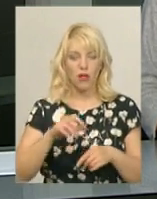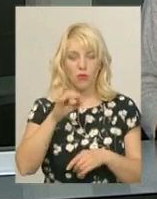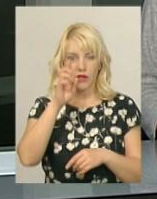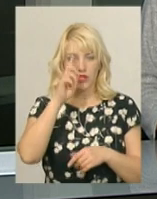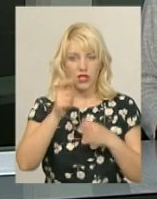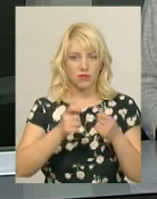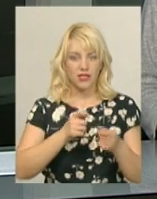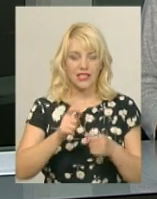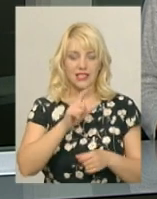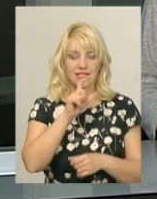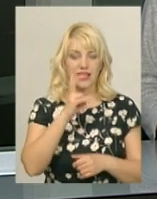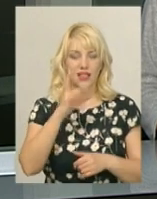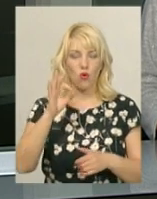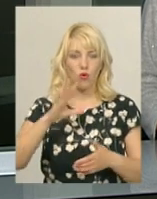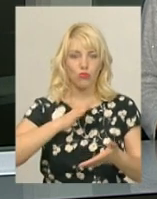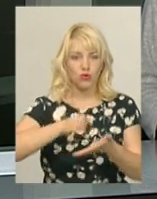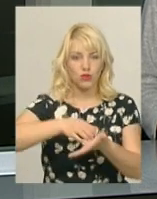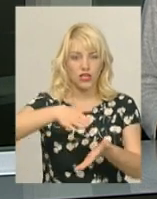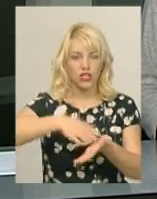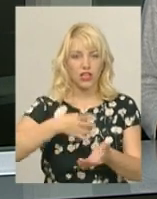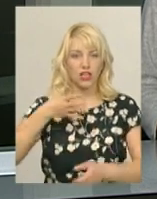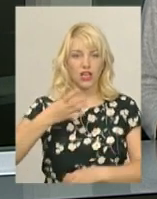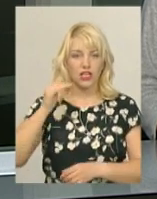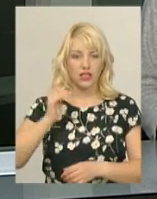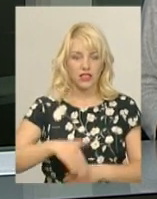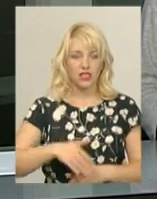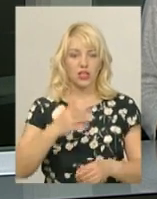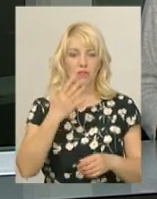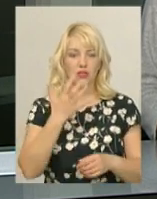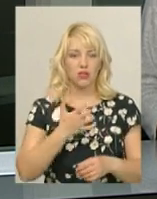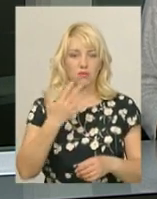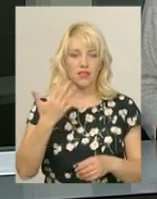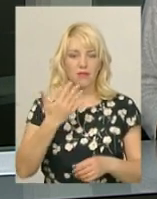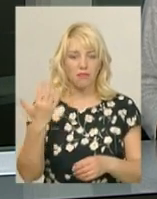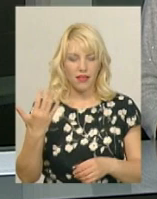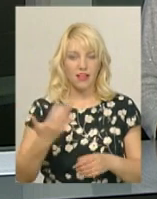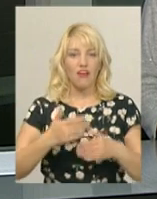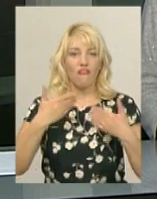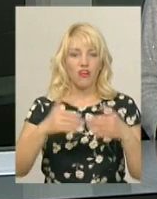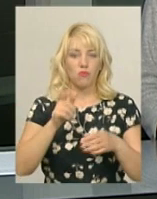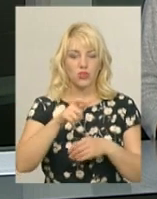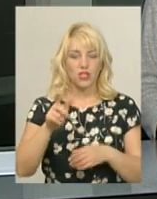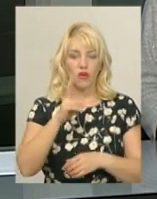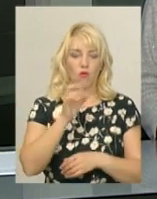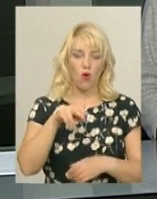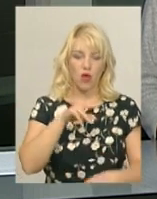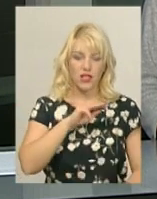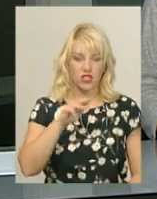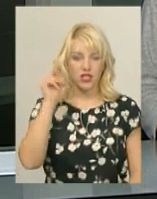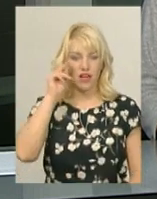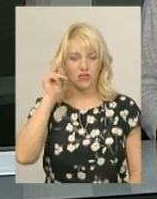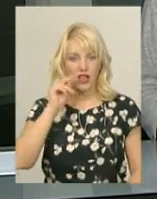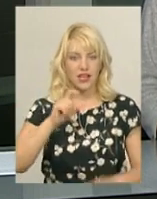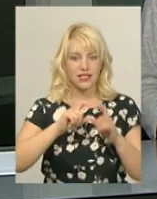Харчук, на ЗНО зареєструвалися 4505 випускників коледжів, вищих навчальних закладів, першого-другого рівня